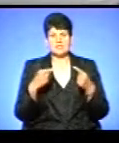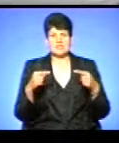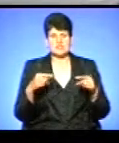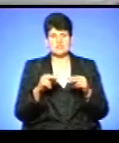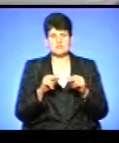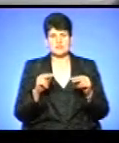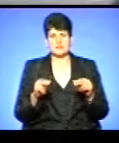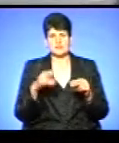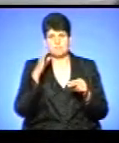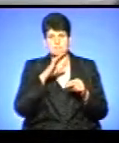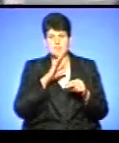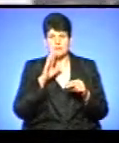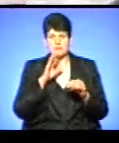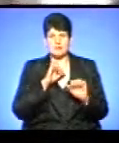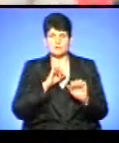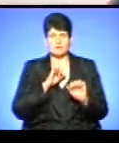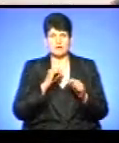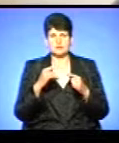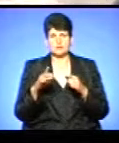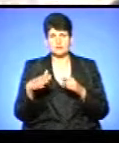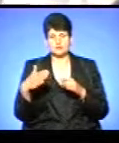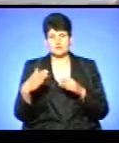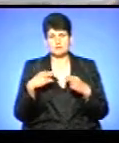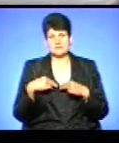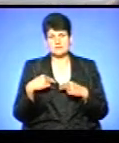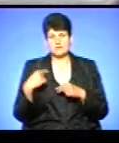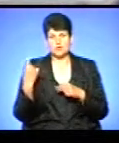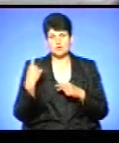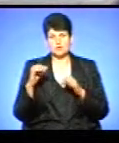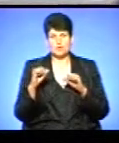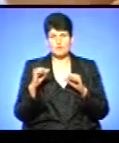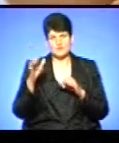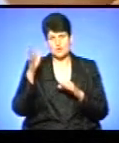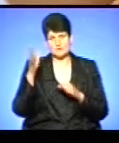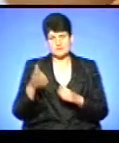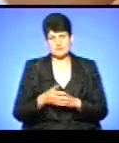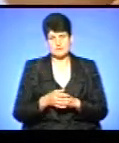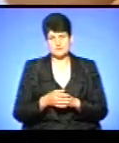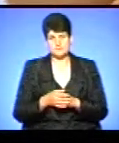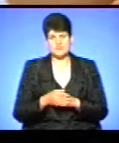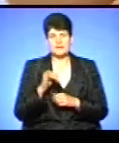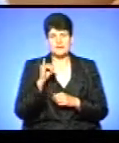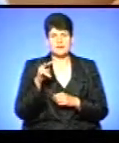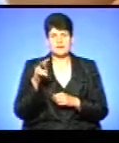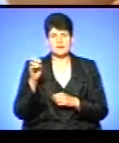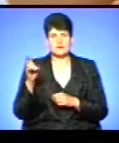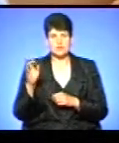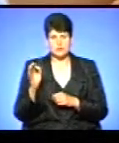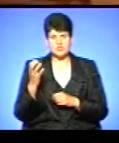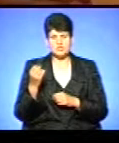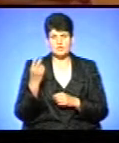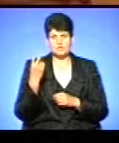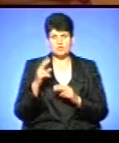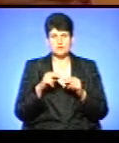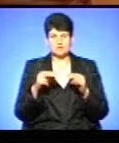батьки та адвокат. Іншу сторону представляв працівник обласного управління освіти. Ірина Ленько та ще двоє вчителів